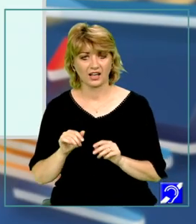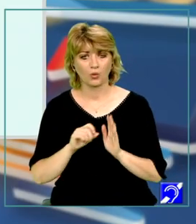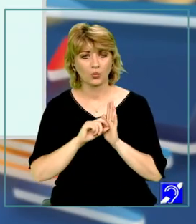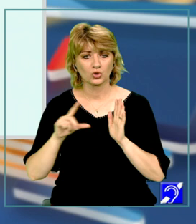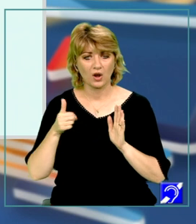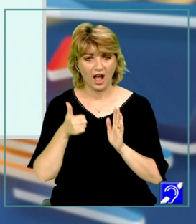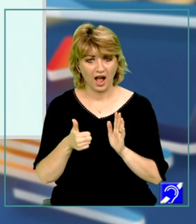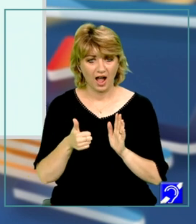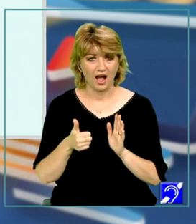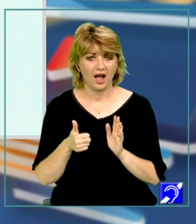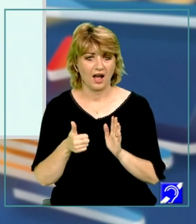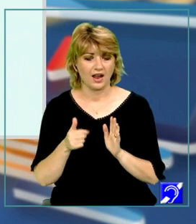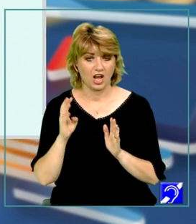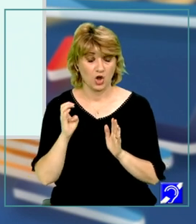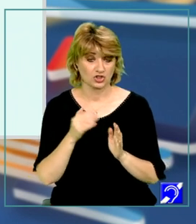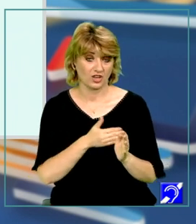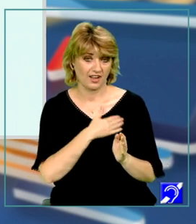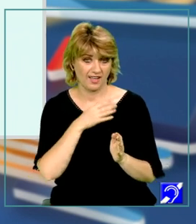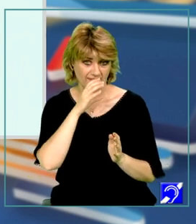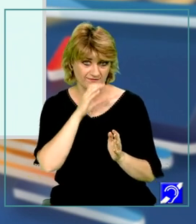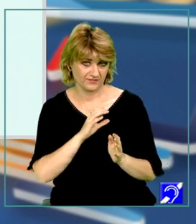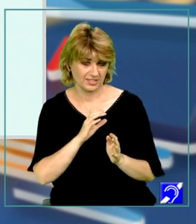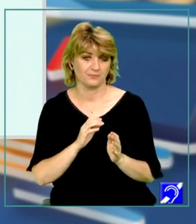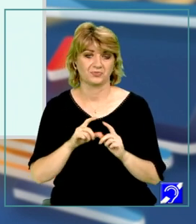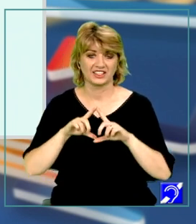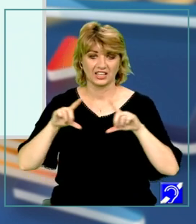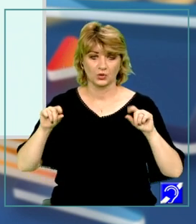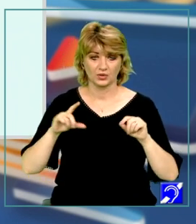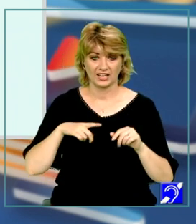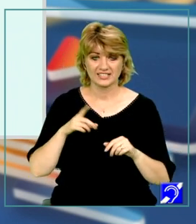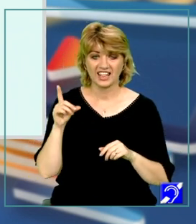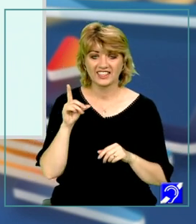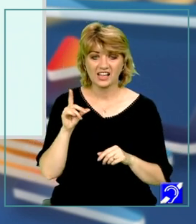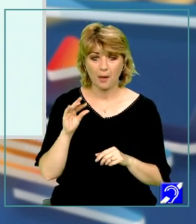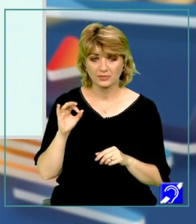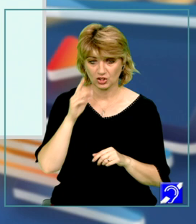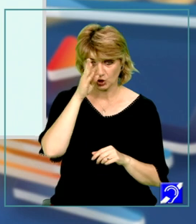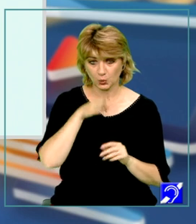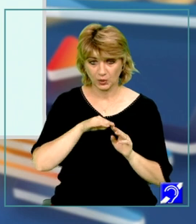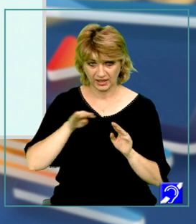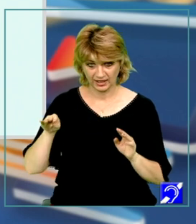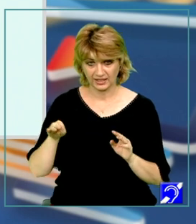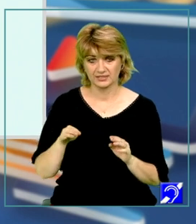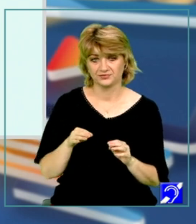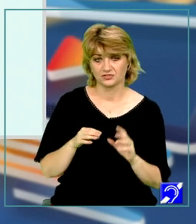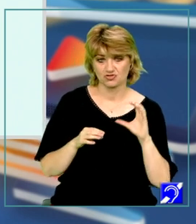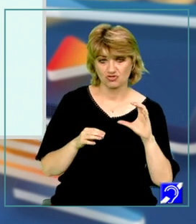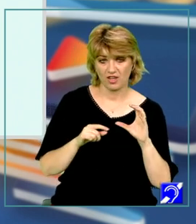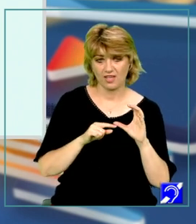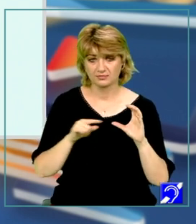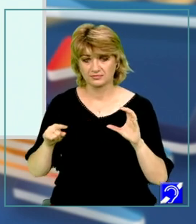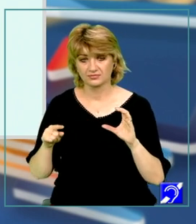cu măsura de 90 de grade, triunghiul este dreptunghic, prin urmare, lui C îi